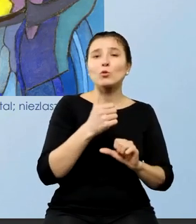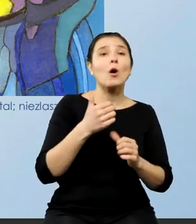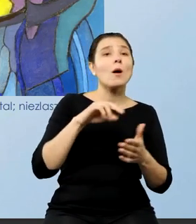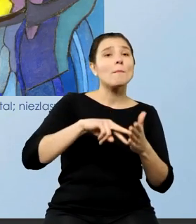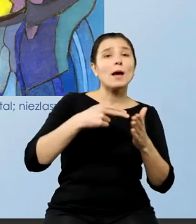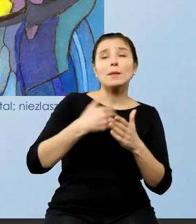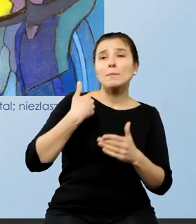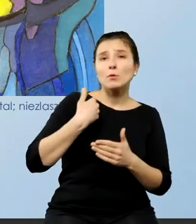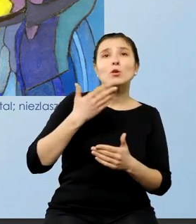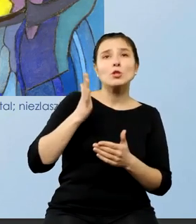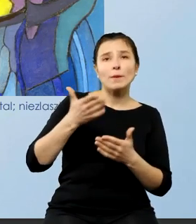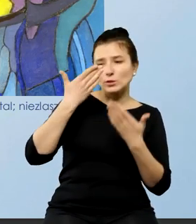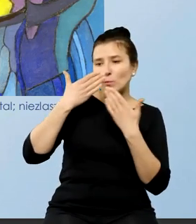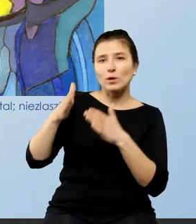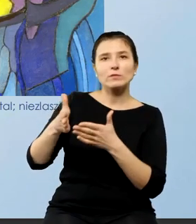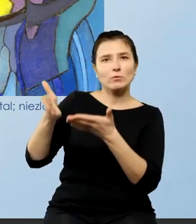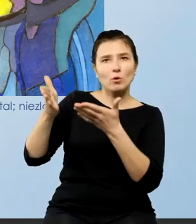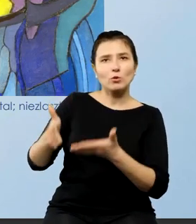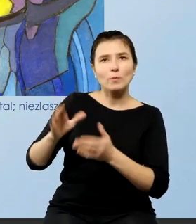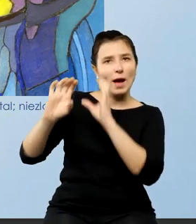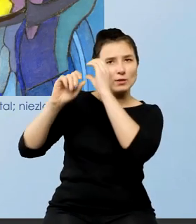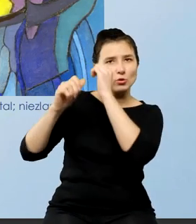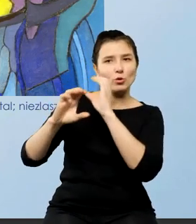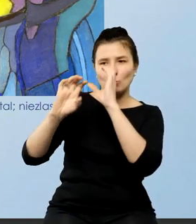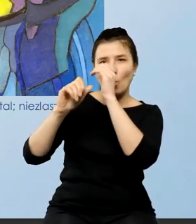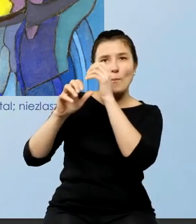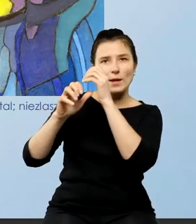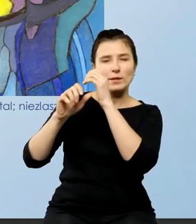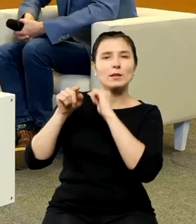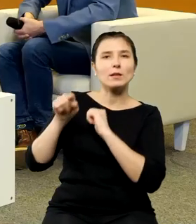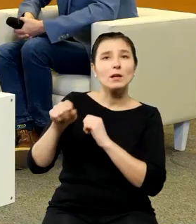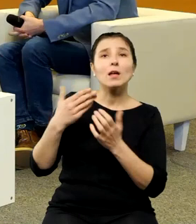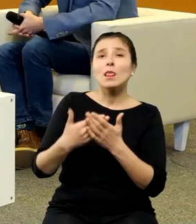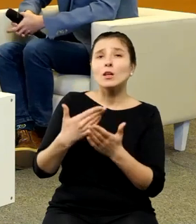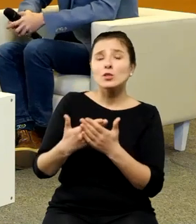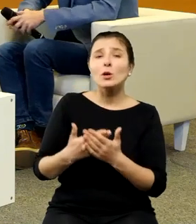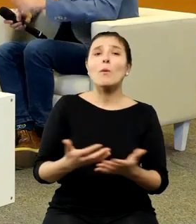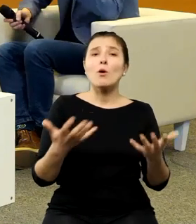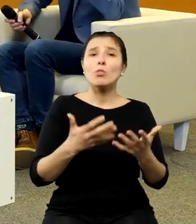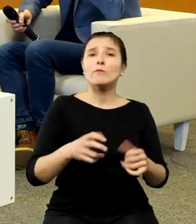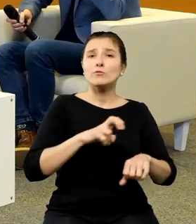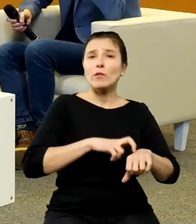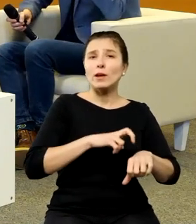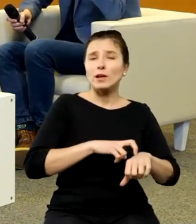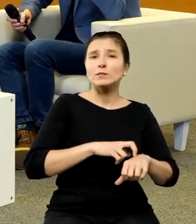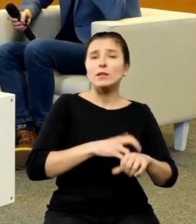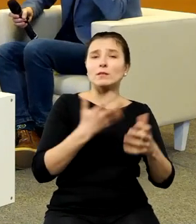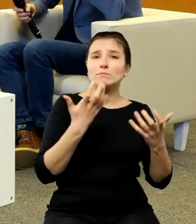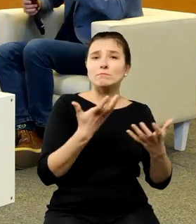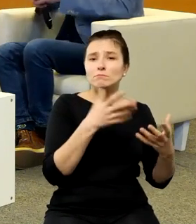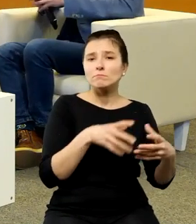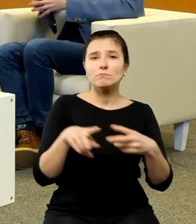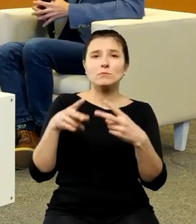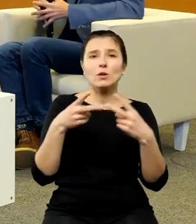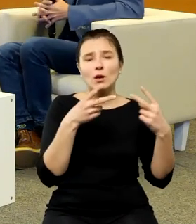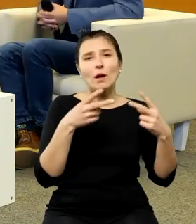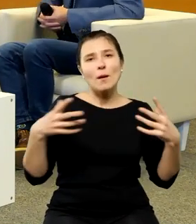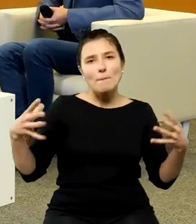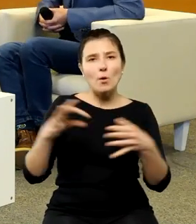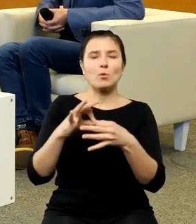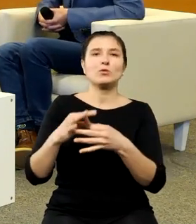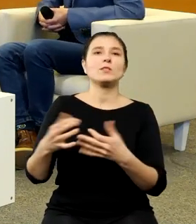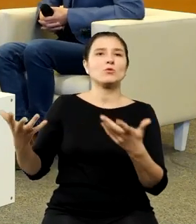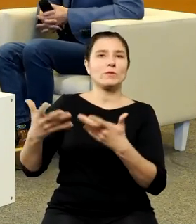prezentować Kopernika zwłaszcza w związku z tym że Towarzystwo Lekarskie miało się łączyć wówczas z Towarzystwem Astronomicznym